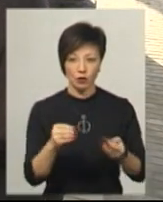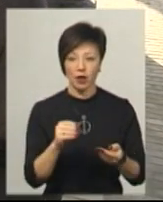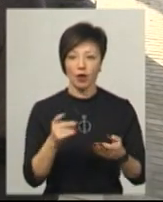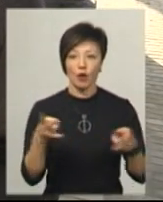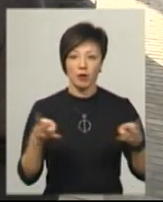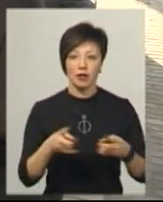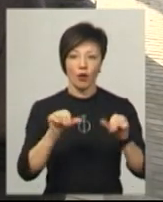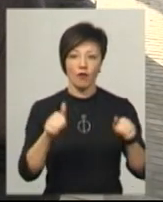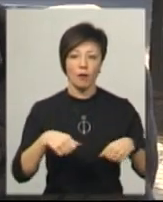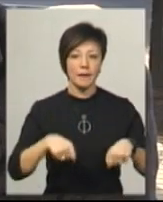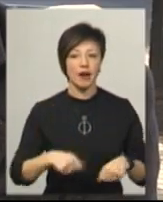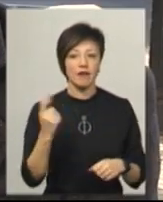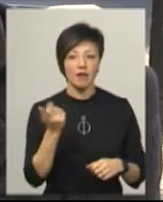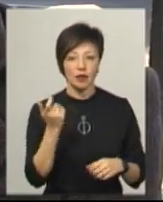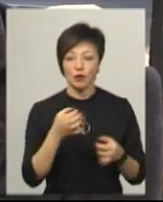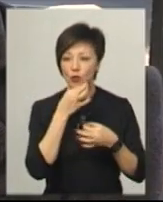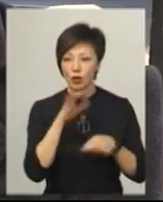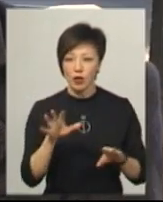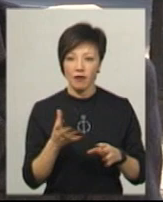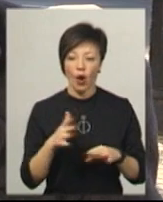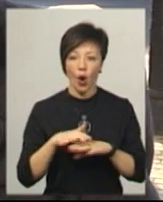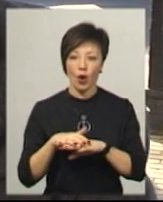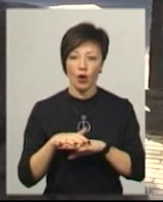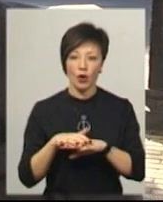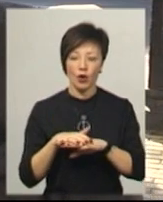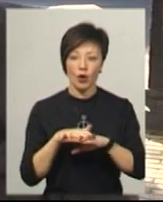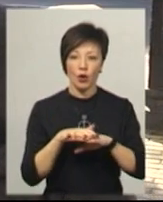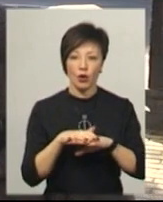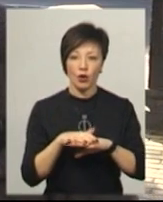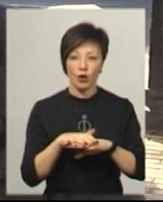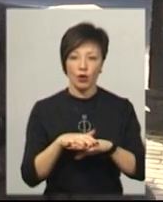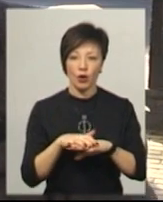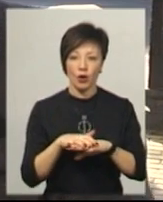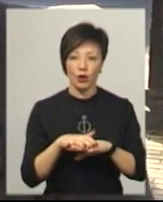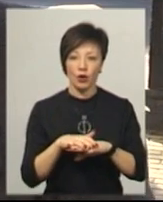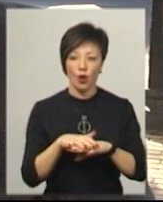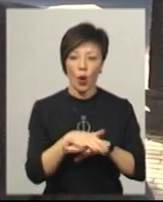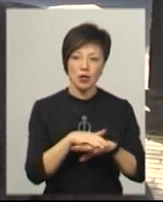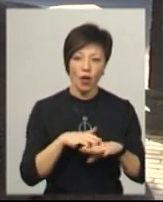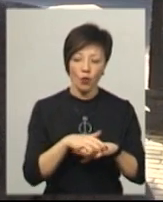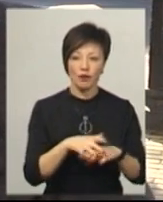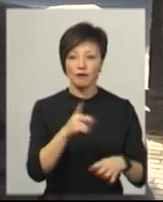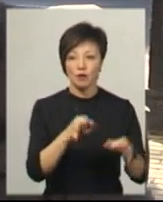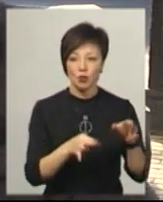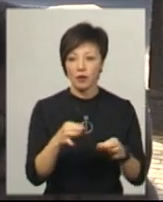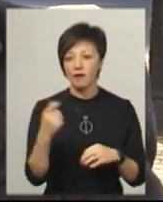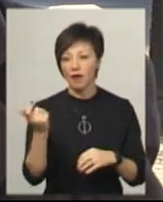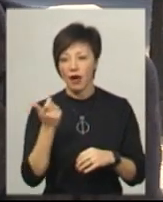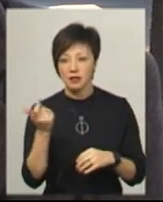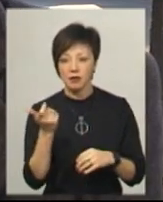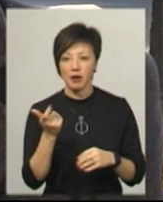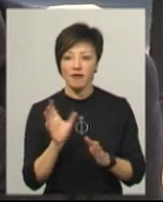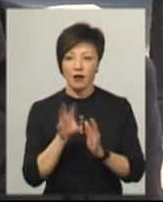оформлення прав власності. Будь-яких розрахунків КП «Цивіль Житлобуд» ні в суд, ні власникам, які